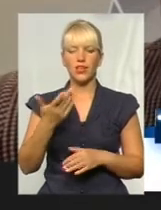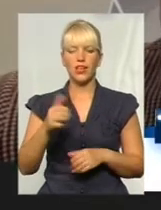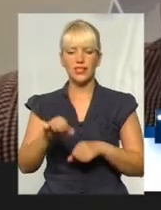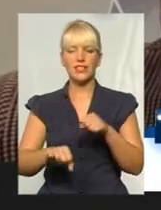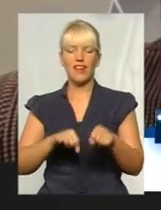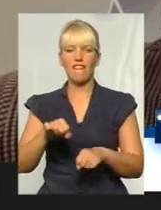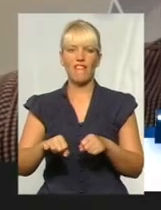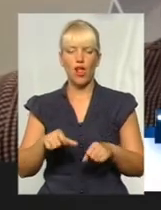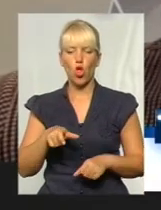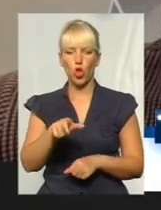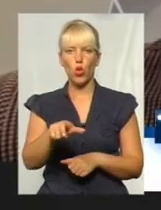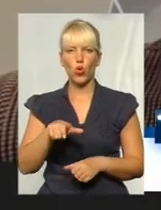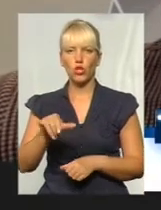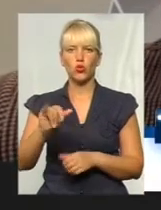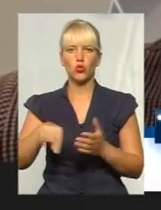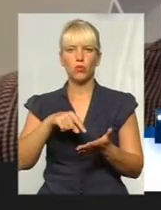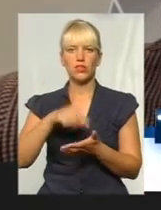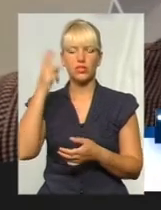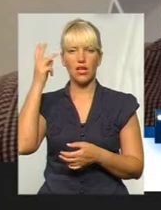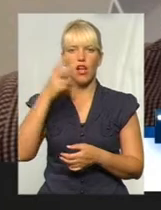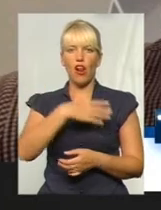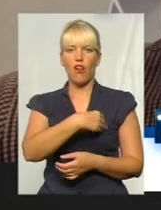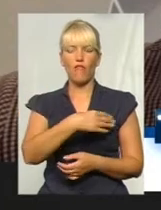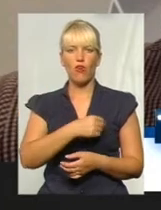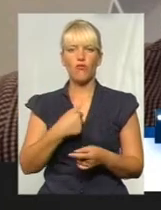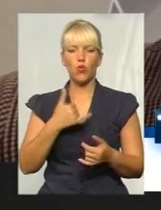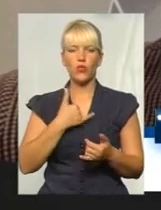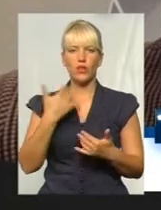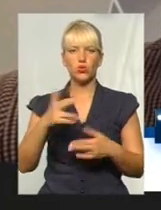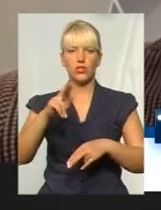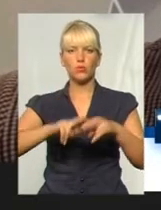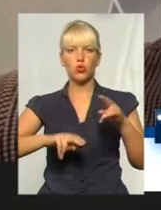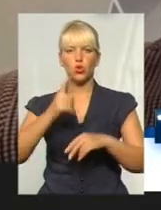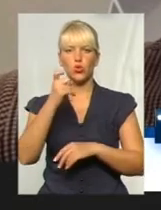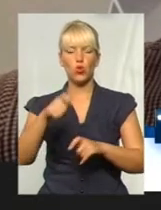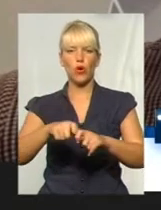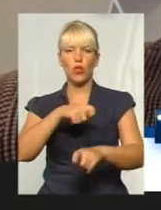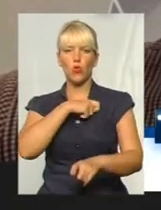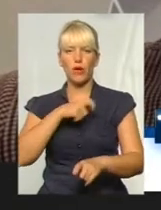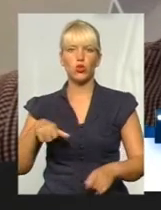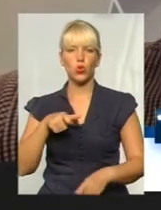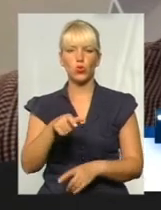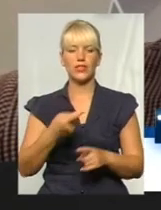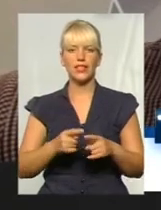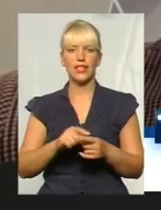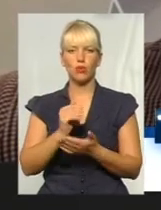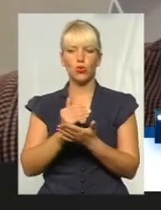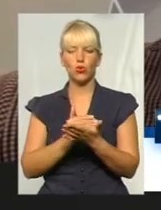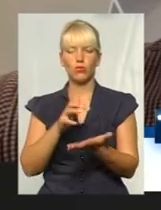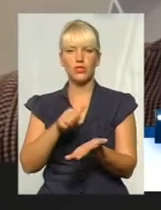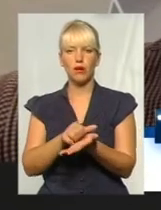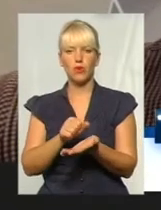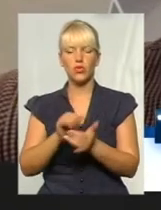у нас збудовано приблизно 100 км. велосипедистів. Ми займаємося цією програмою розвитку велосипедисту